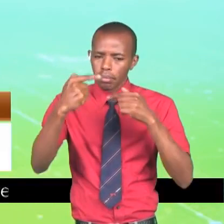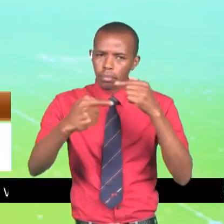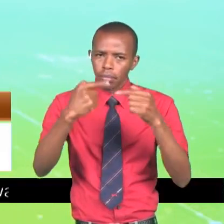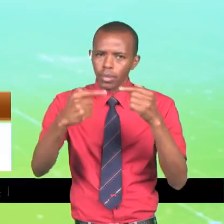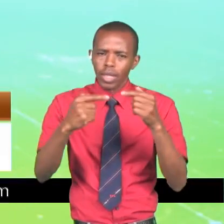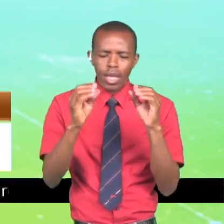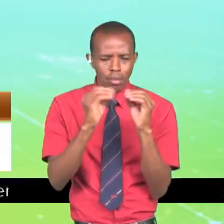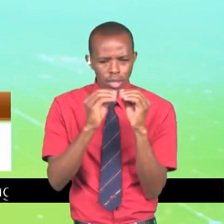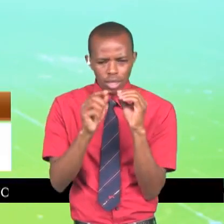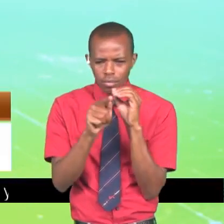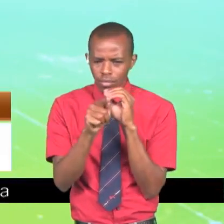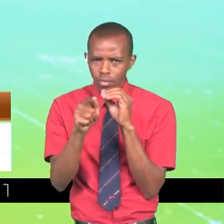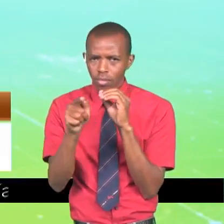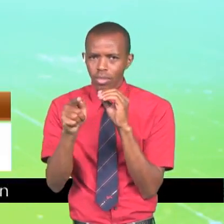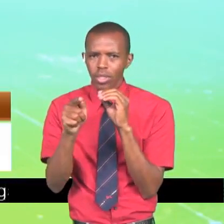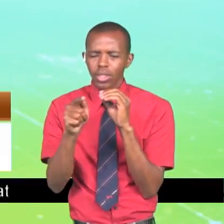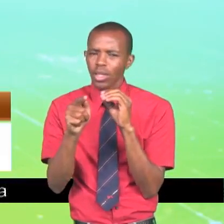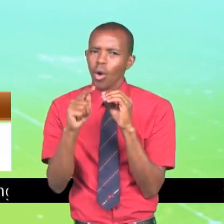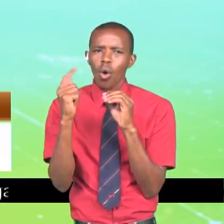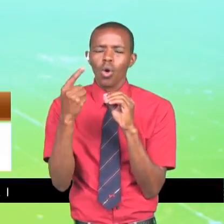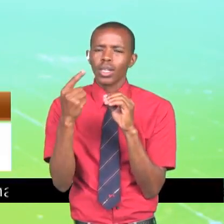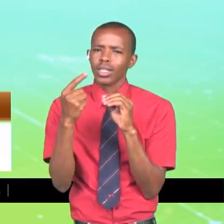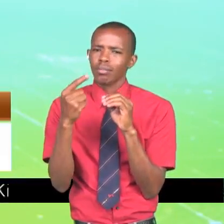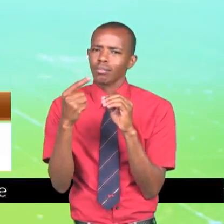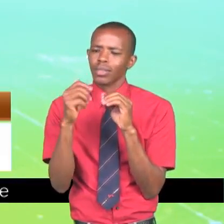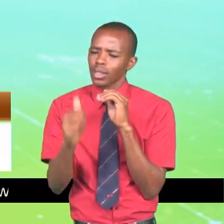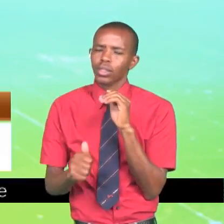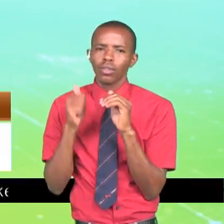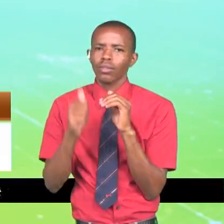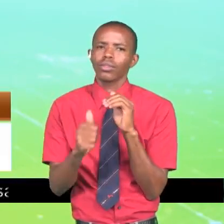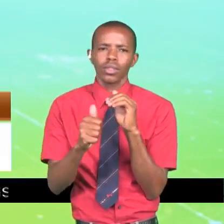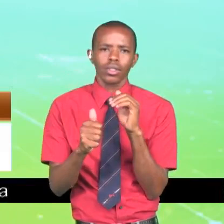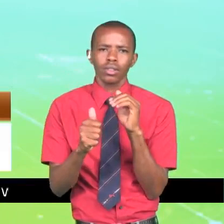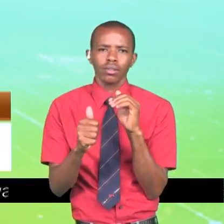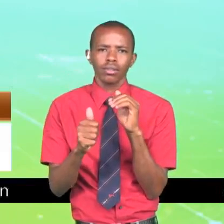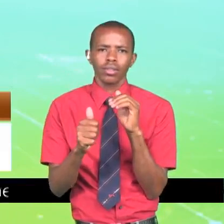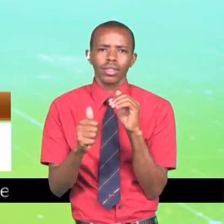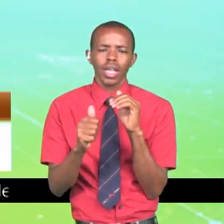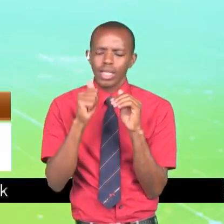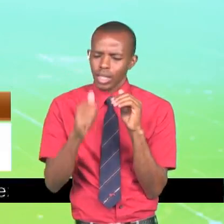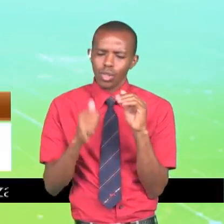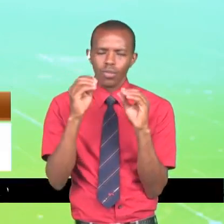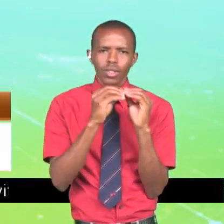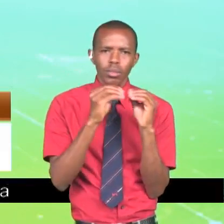mikutano hile ni ya kunjitakia kazi. Yani mtu waonge ya kiuwa na